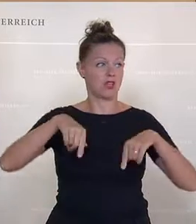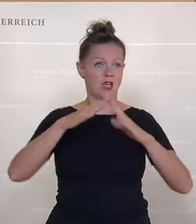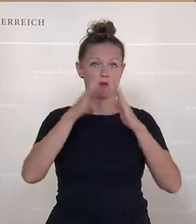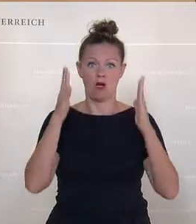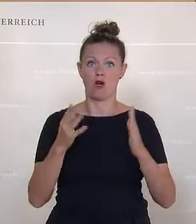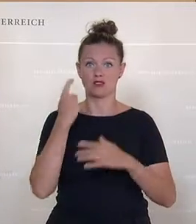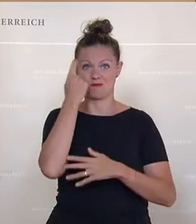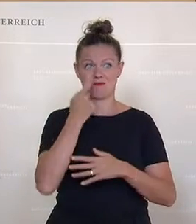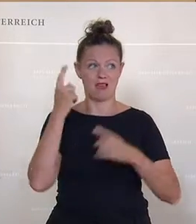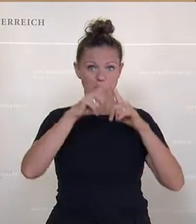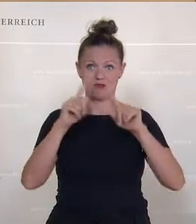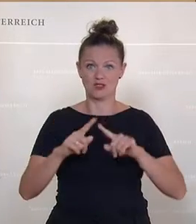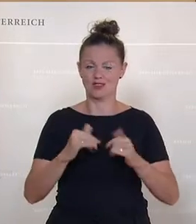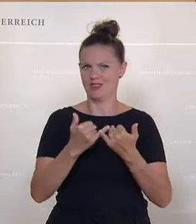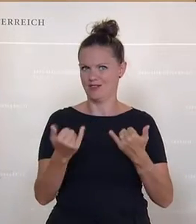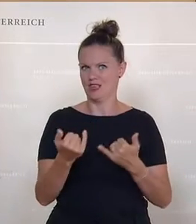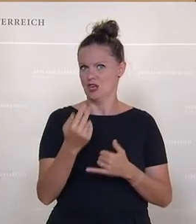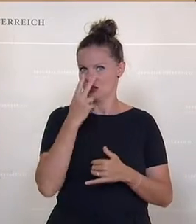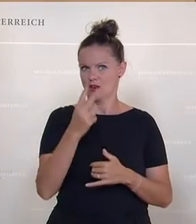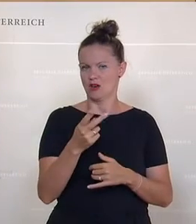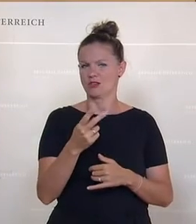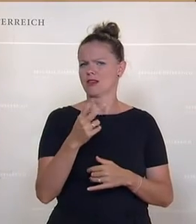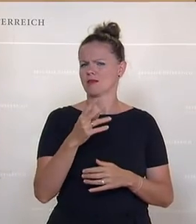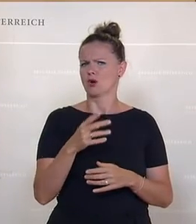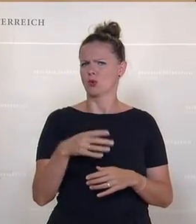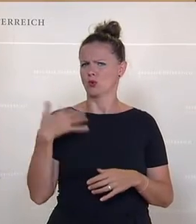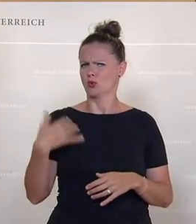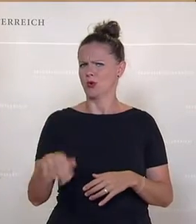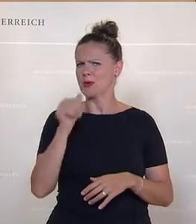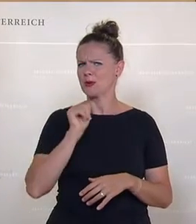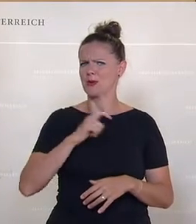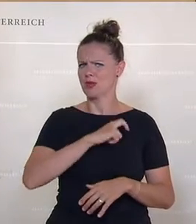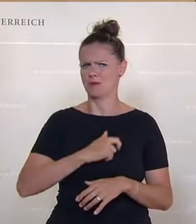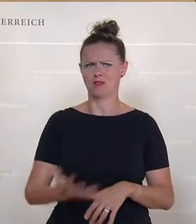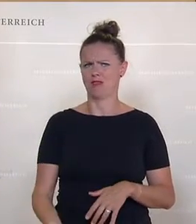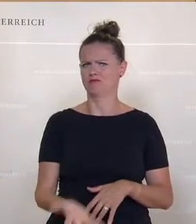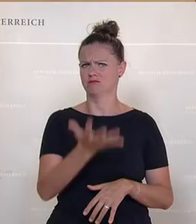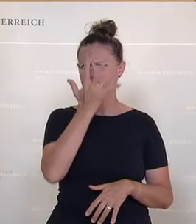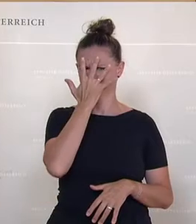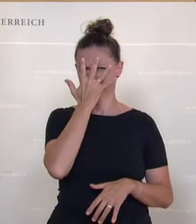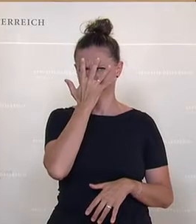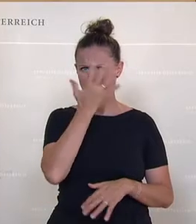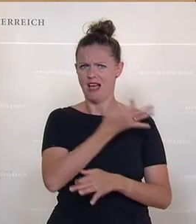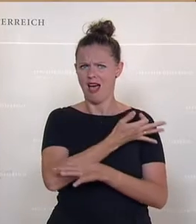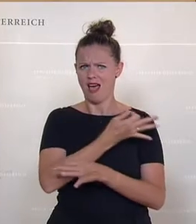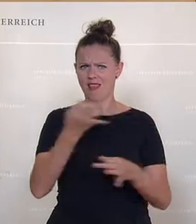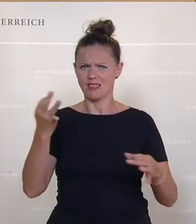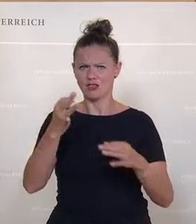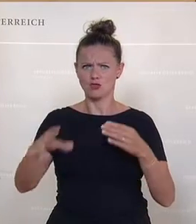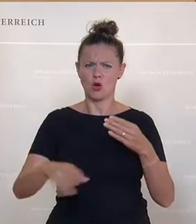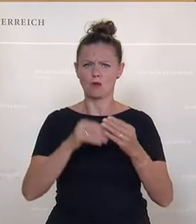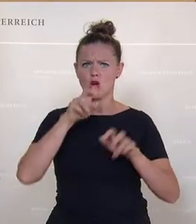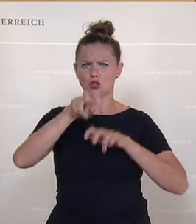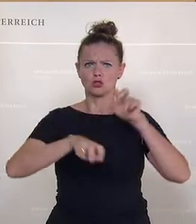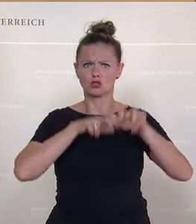zeigt sich eines, und das ist das Enttäuschende, dass von den Grünen nichts kommt zum Thema Steuergerechtigkeit. Da gibt es